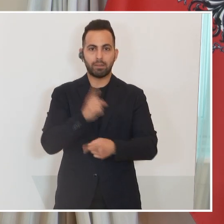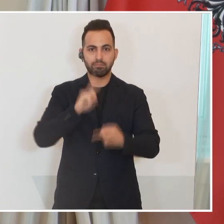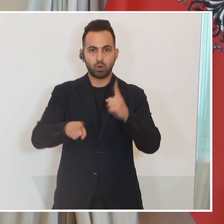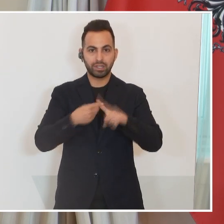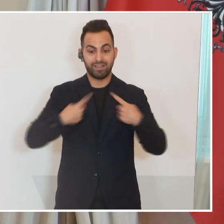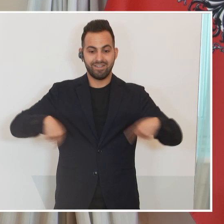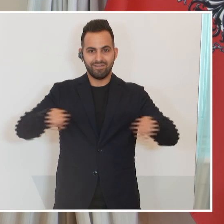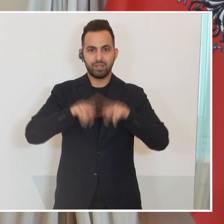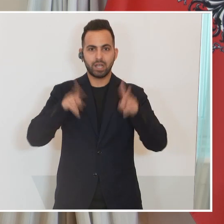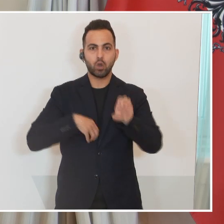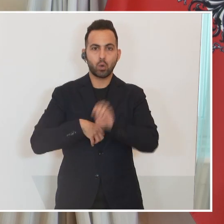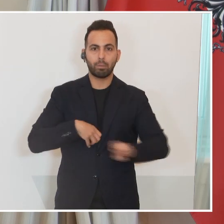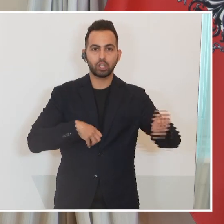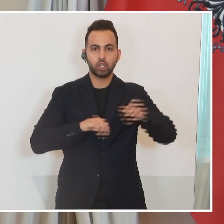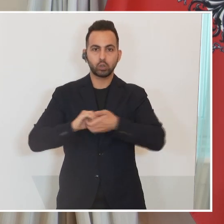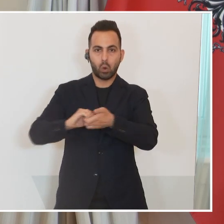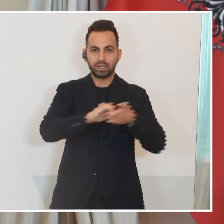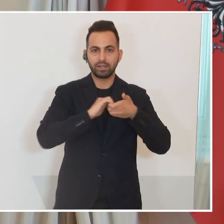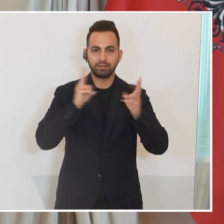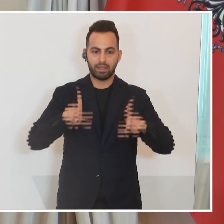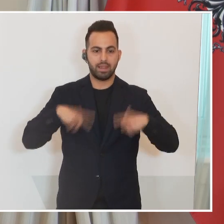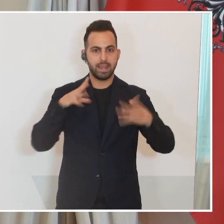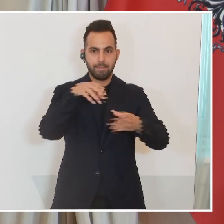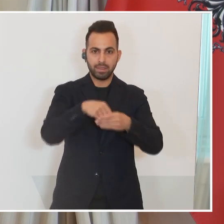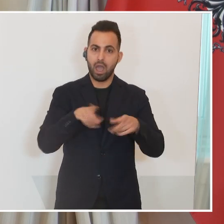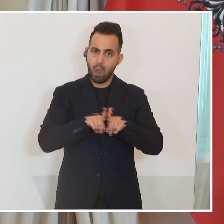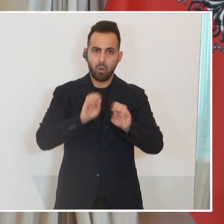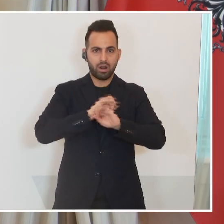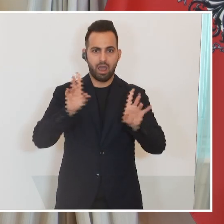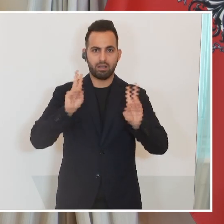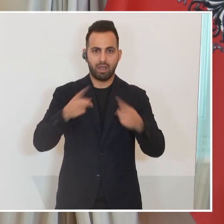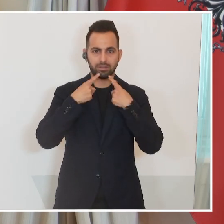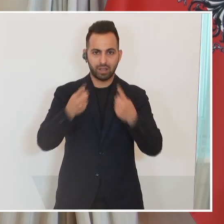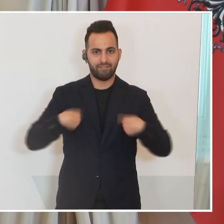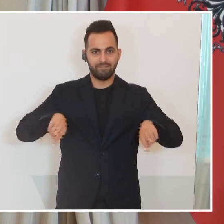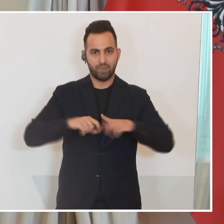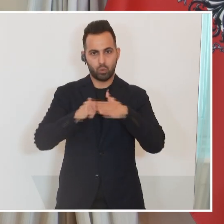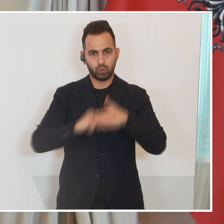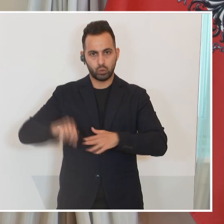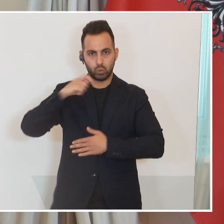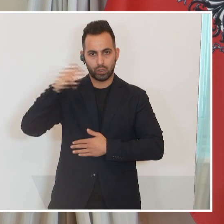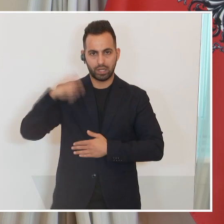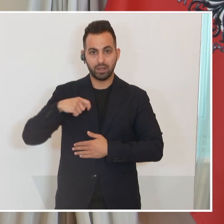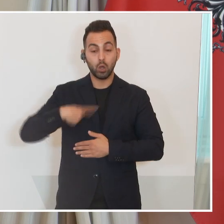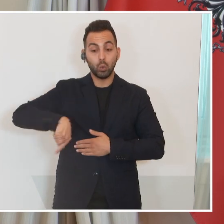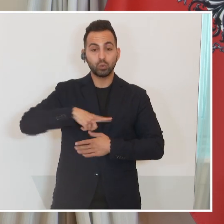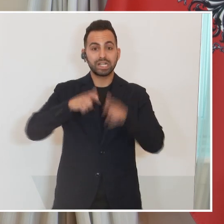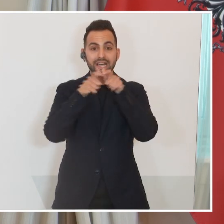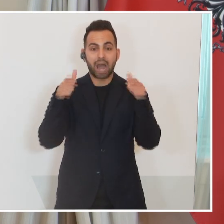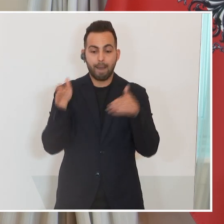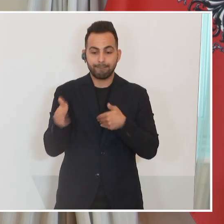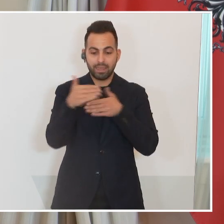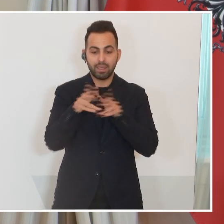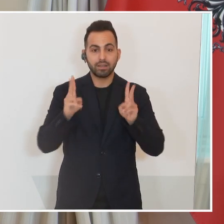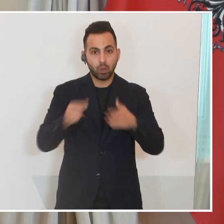möglich, europäische Solidarität zu leben, klar zu sagen, dass wir an der Seite der Ukraine sind und diese auch in unseren Rahmen vollumfänglich unterstützen.